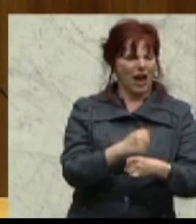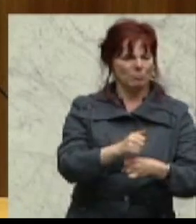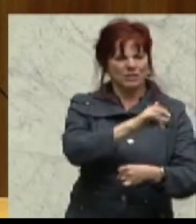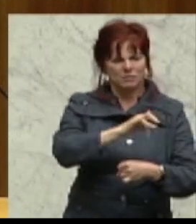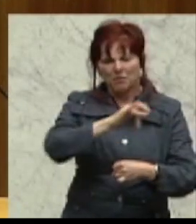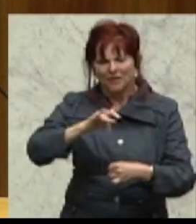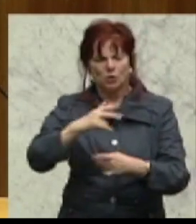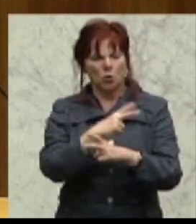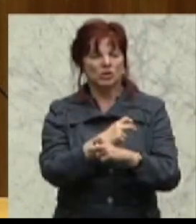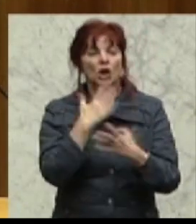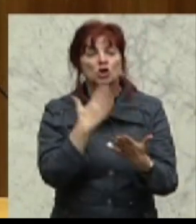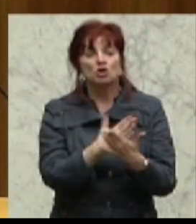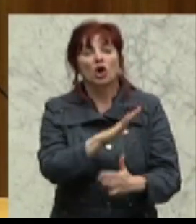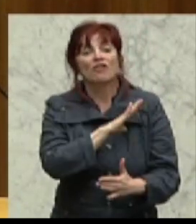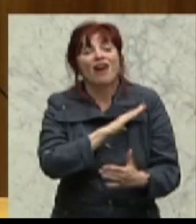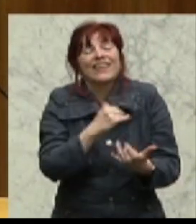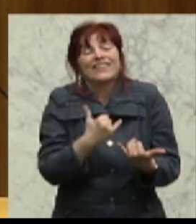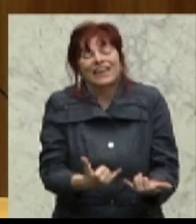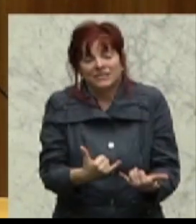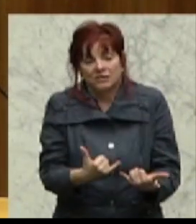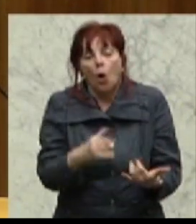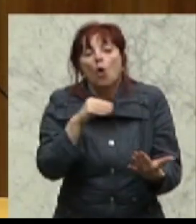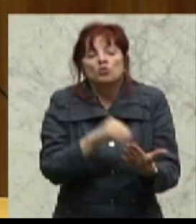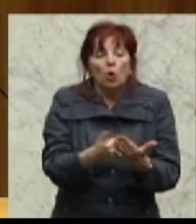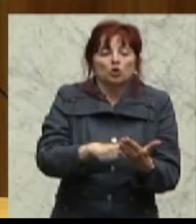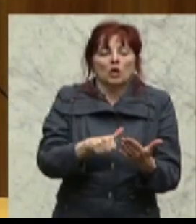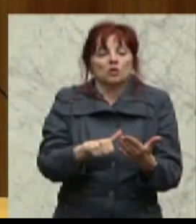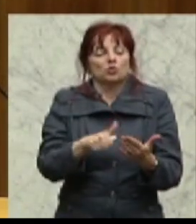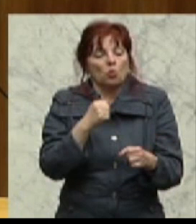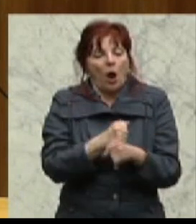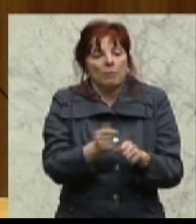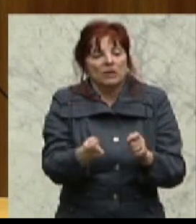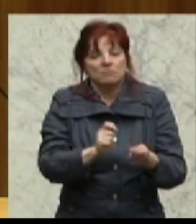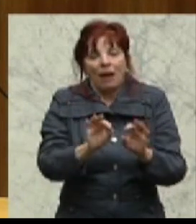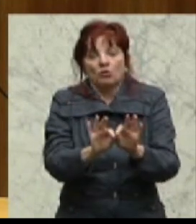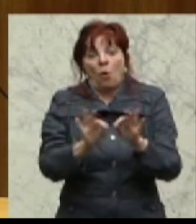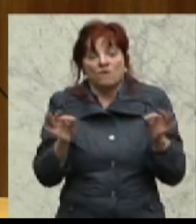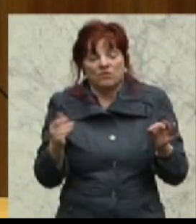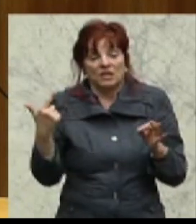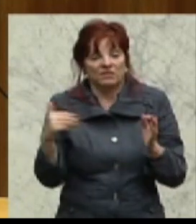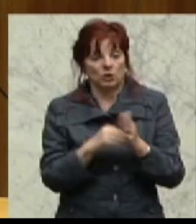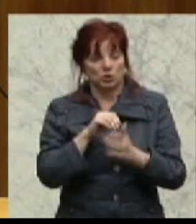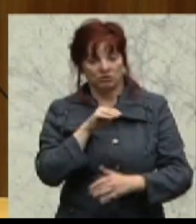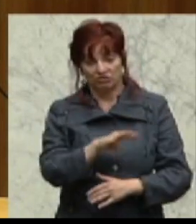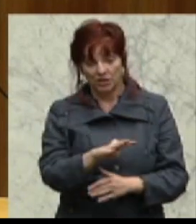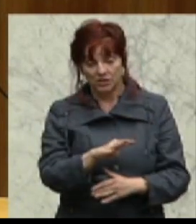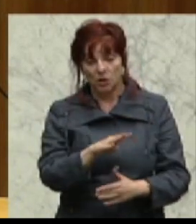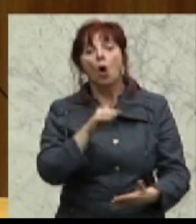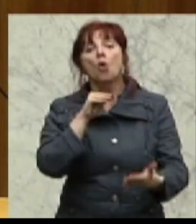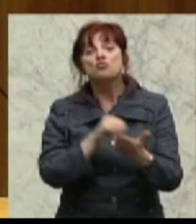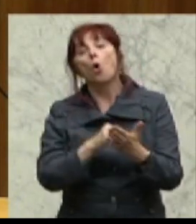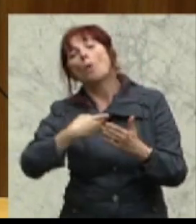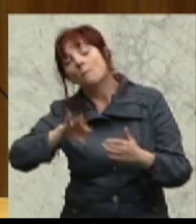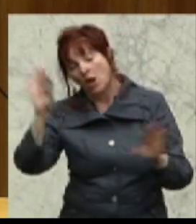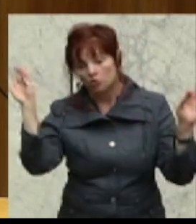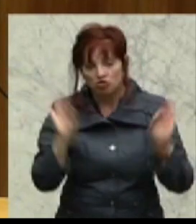jetzt schon sehr gefährdet. Mit der Öffnung des Arbeitsmarktes 2014 können wir nicht garantieren, ob es nicht zu weiteren Kündigungen in